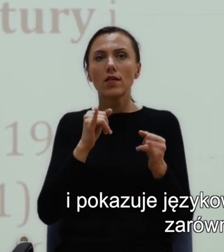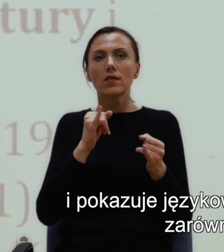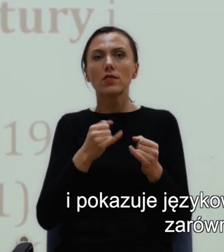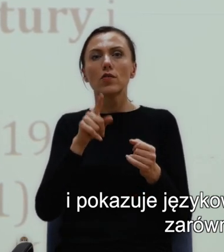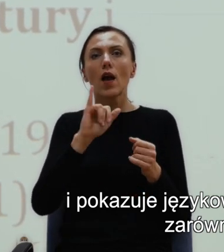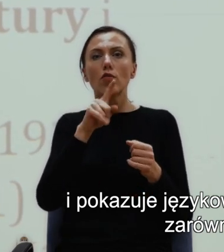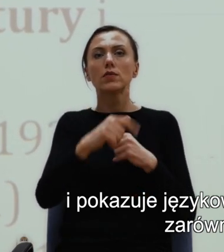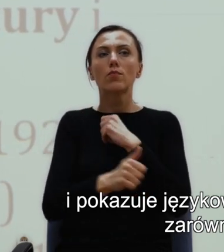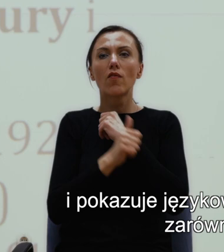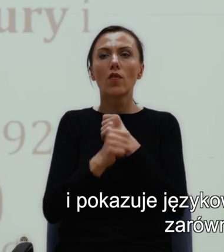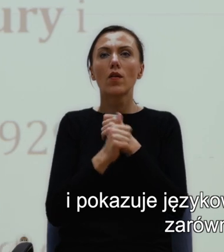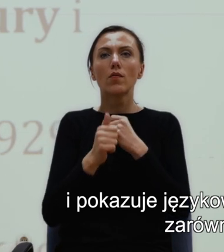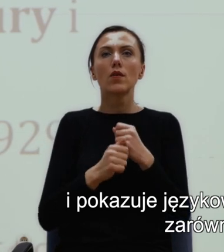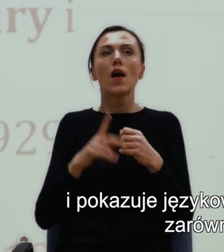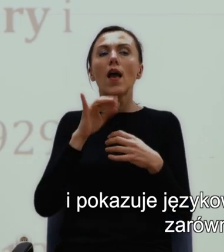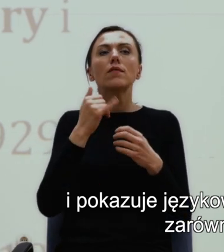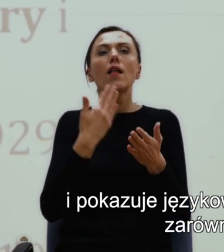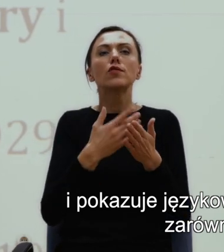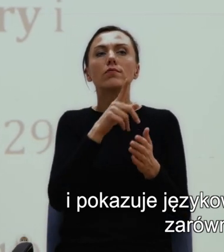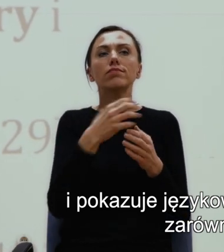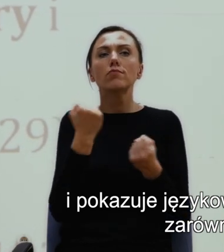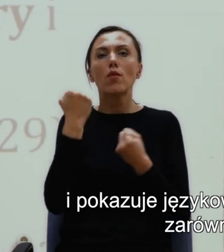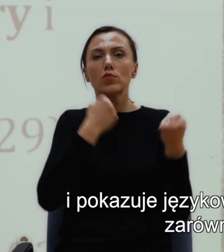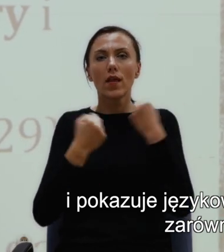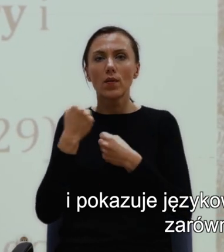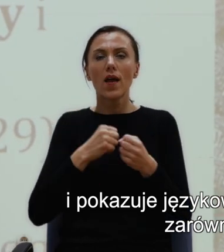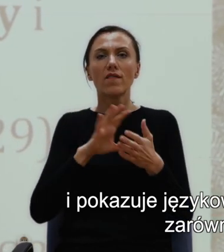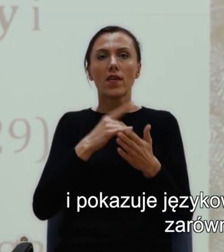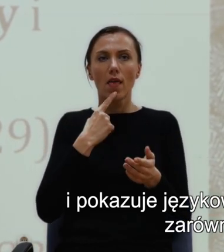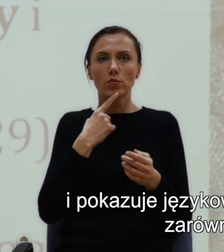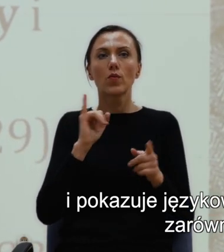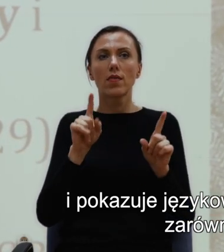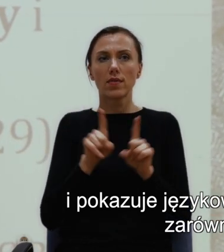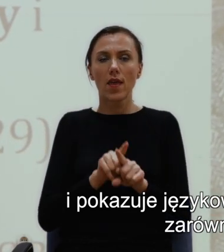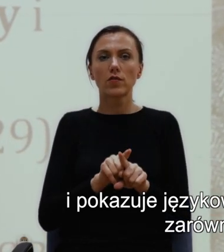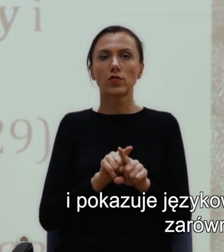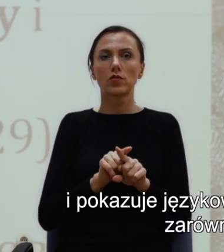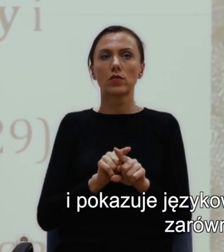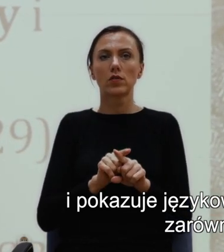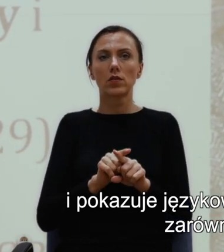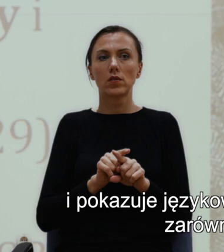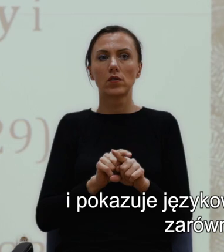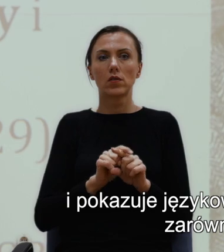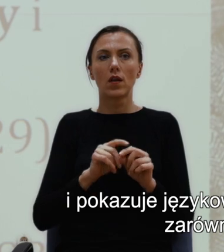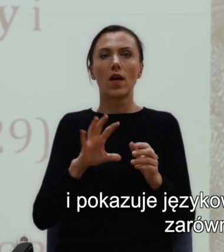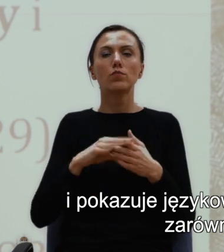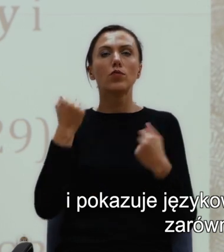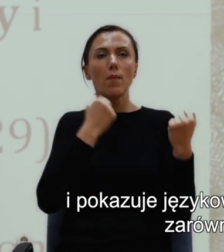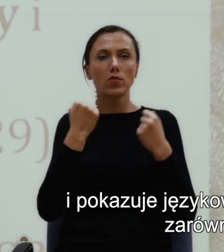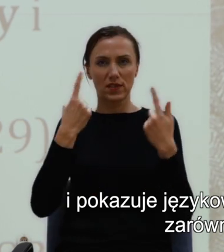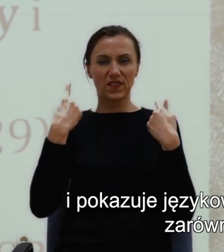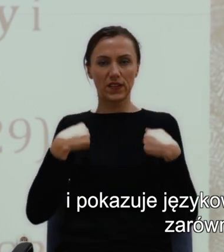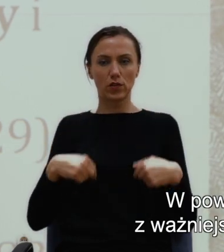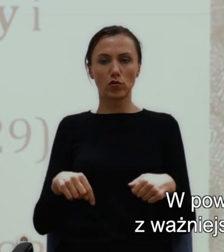przemoc, zarówno w języku, jak i w przemoc fizyczną.